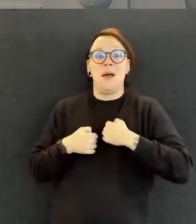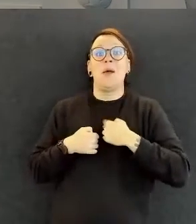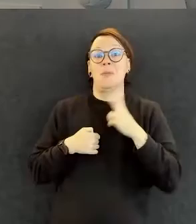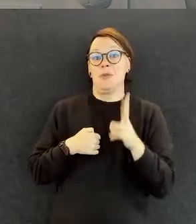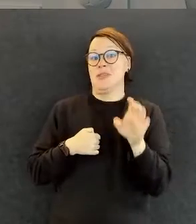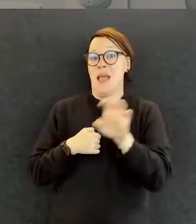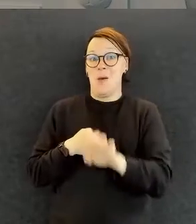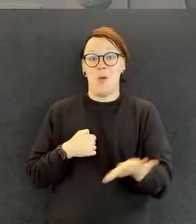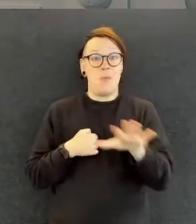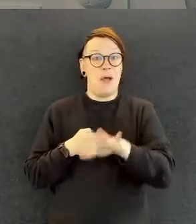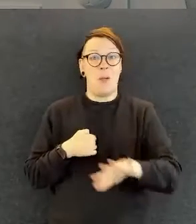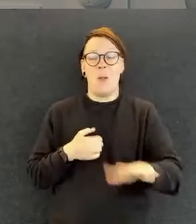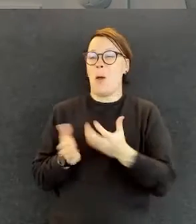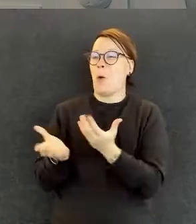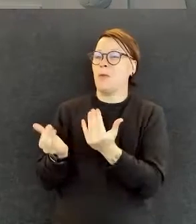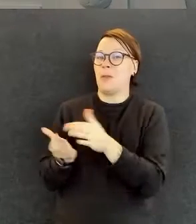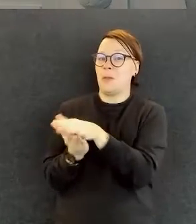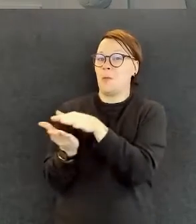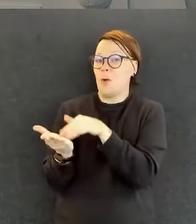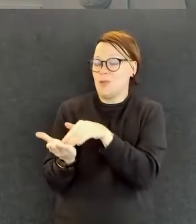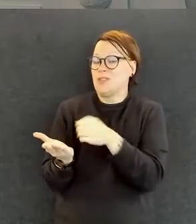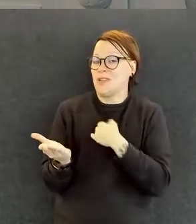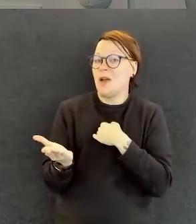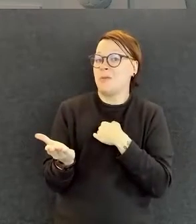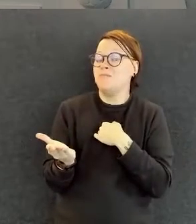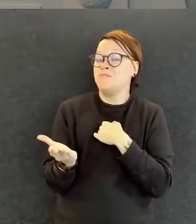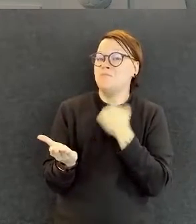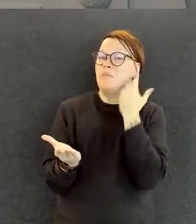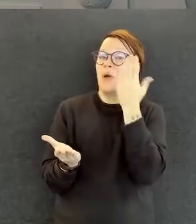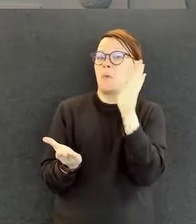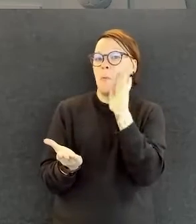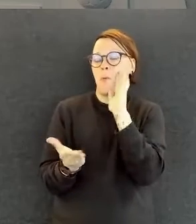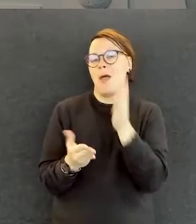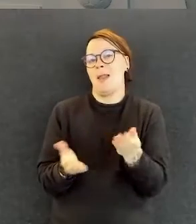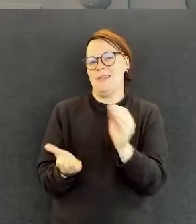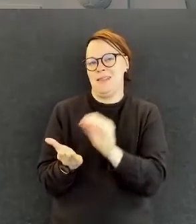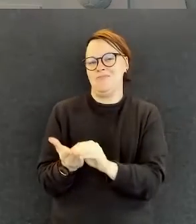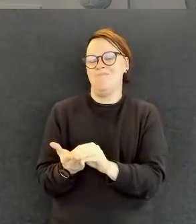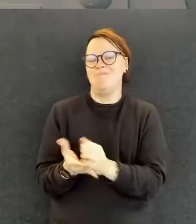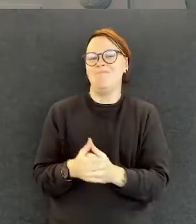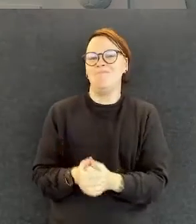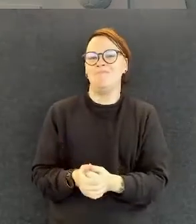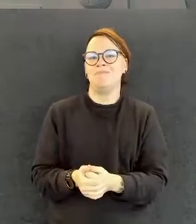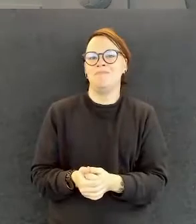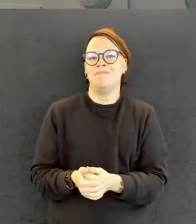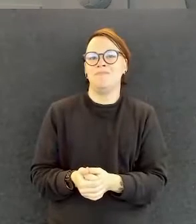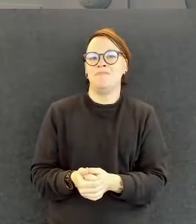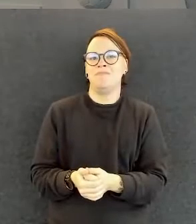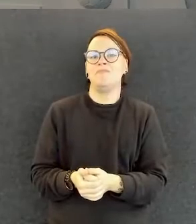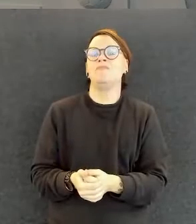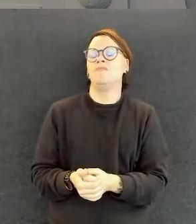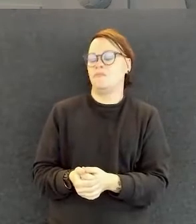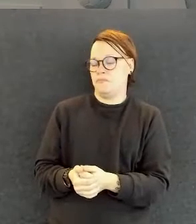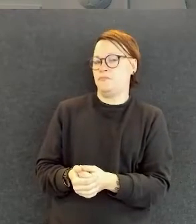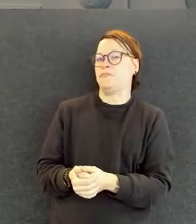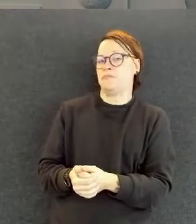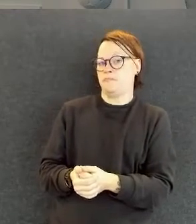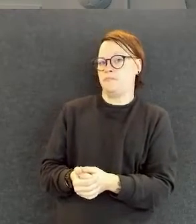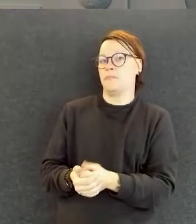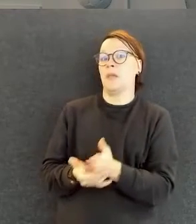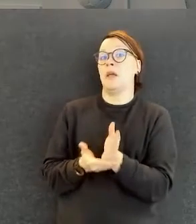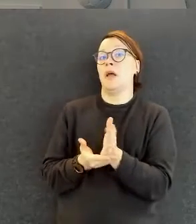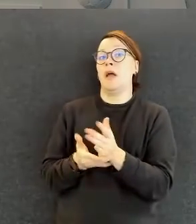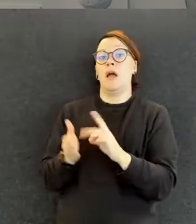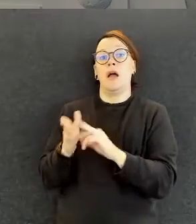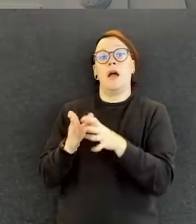tulemme tästä varmasti kuulemaan lisää sitten, kun saadaan sieltä tuloksia aikaan. Kyllä vain. Ja osana tätä hanketta